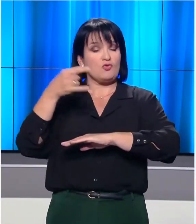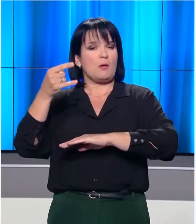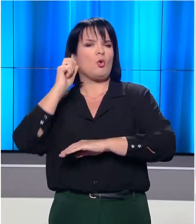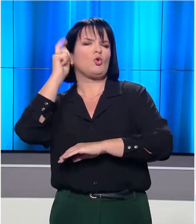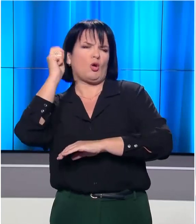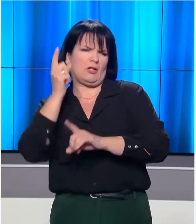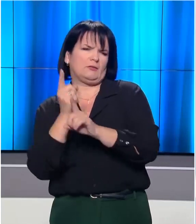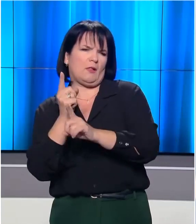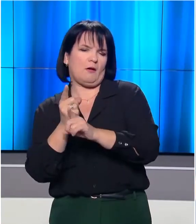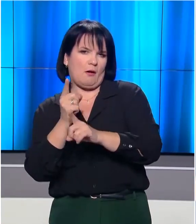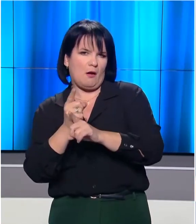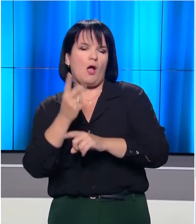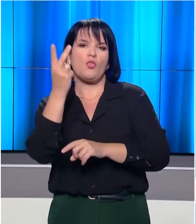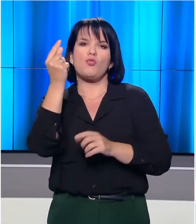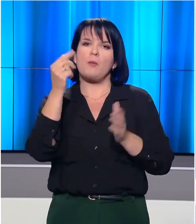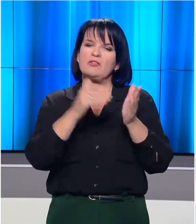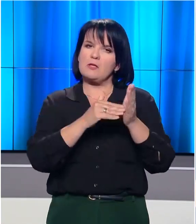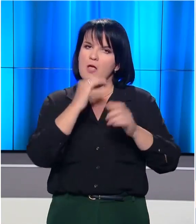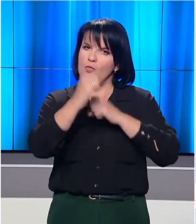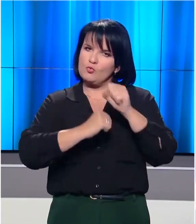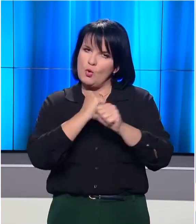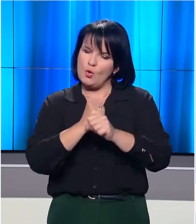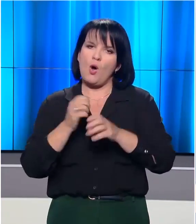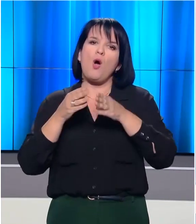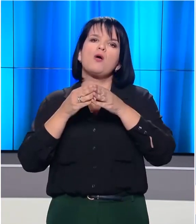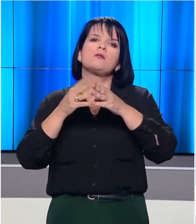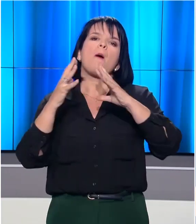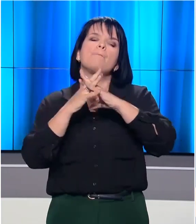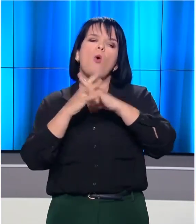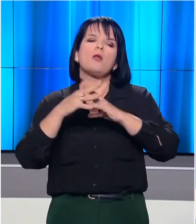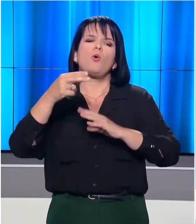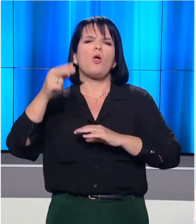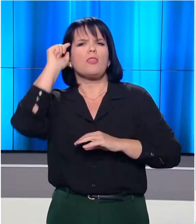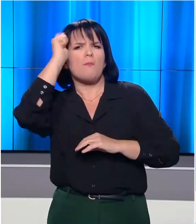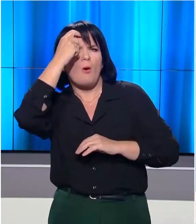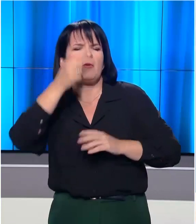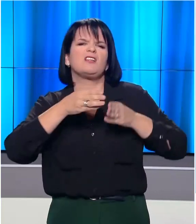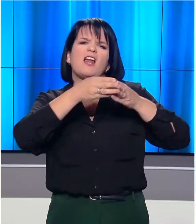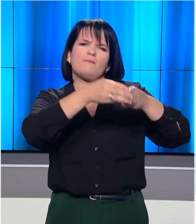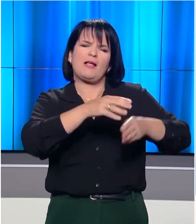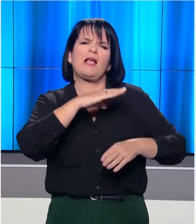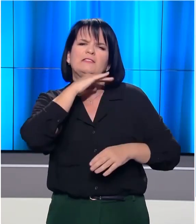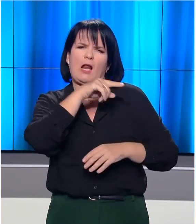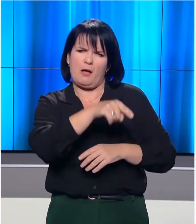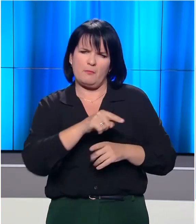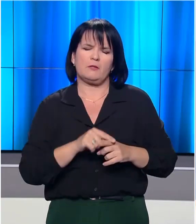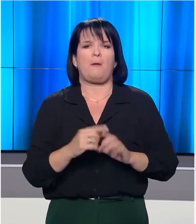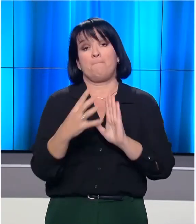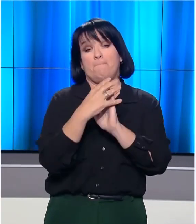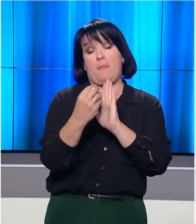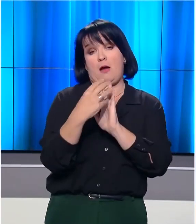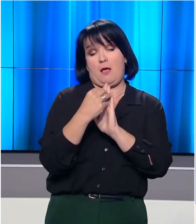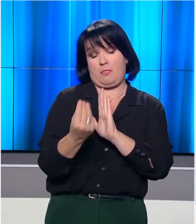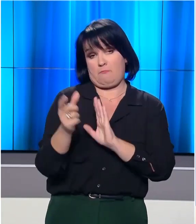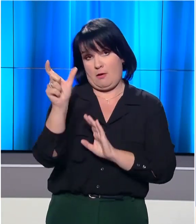Επαιτειακές εκδηλώσεις για τα 2.500 χρόνια από την αμβαχία της Σαλαμίνας και τη μάχη των θερμοπυλών. Υπερθυμίζουν, για παράδειγμα,